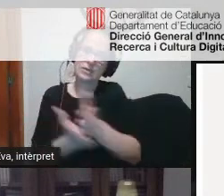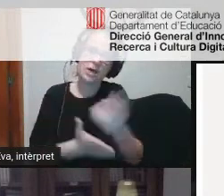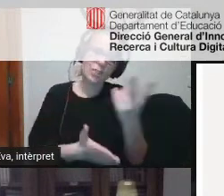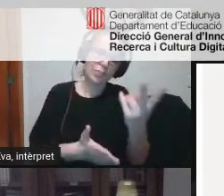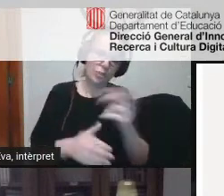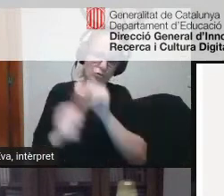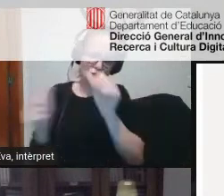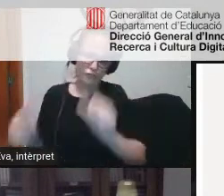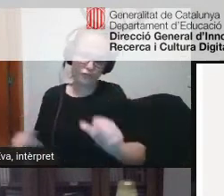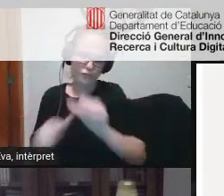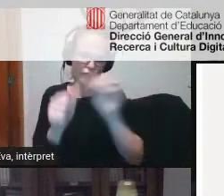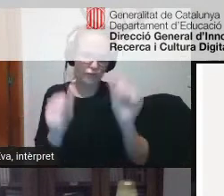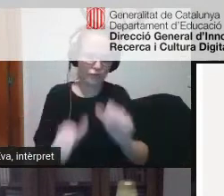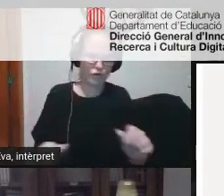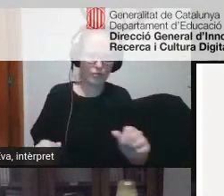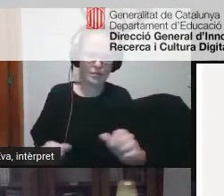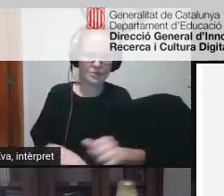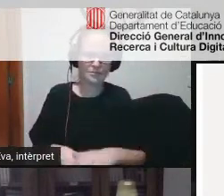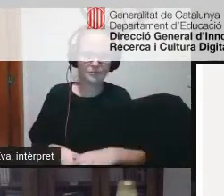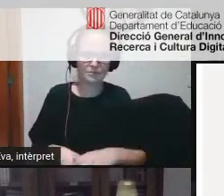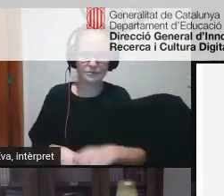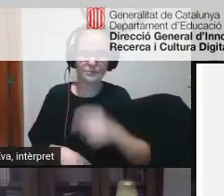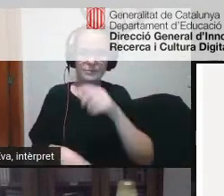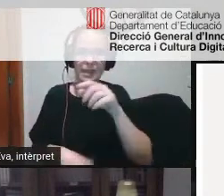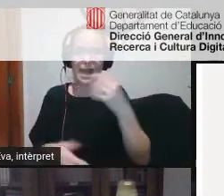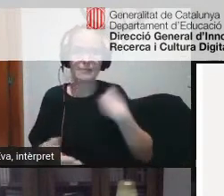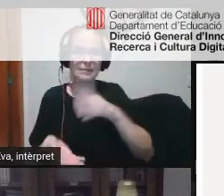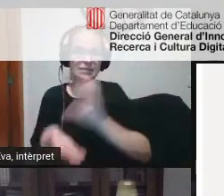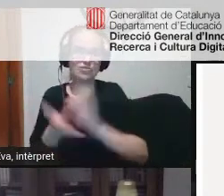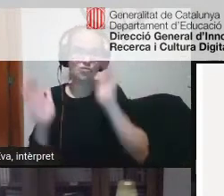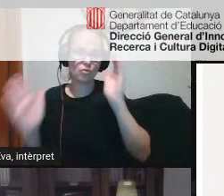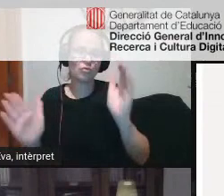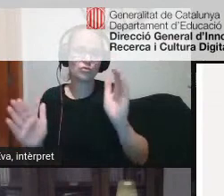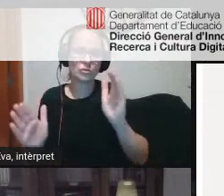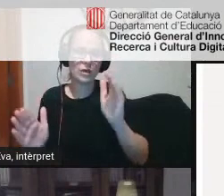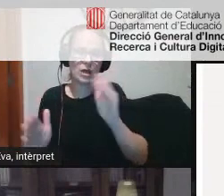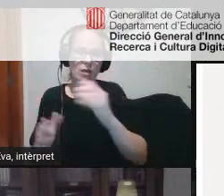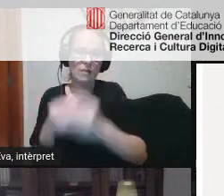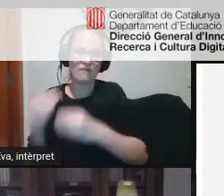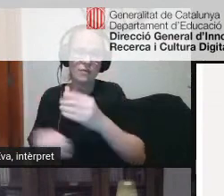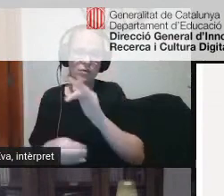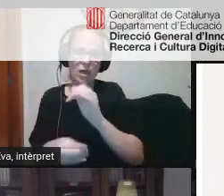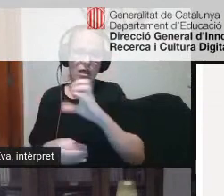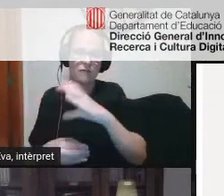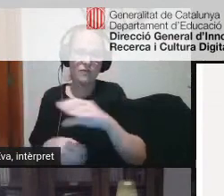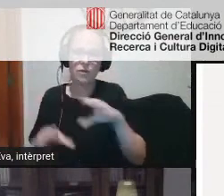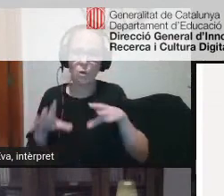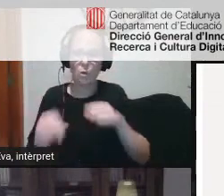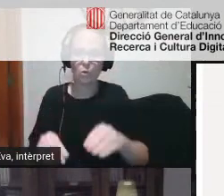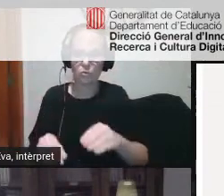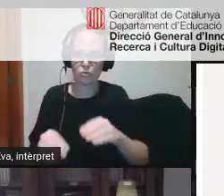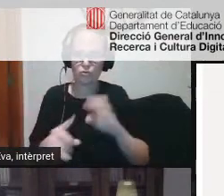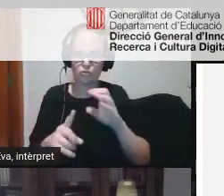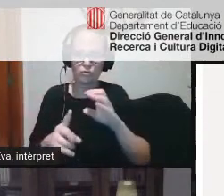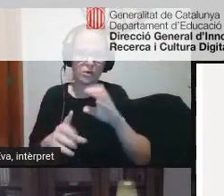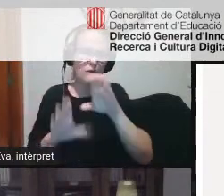primera va ser una FIC que aquell curs vam oferir als docents del claustre que era sobre els usos curriculars de les TAC